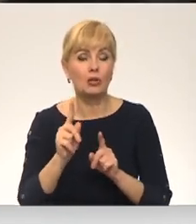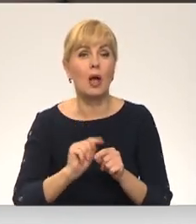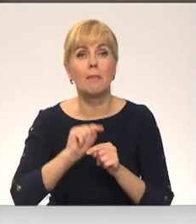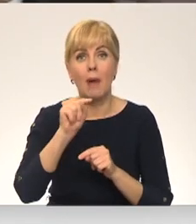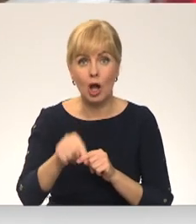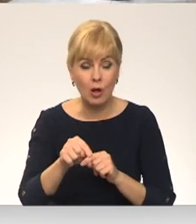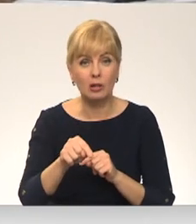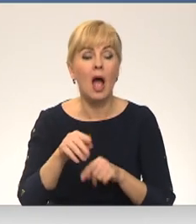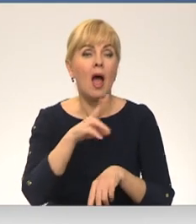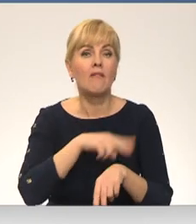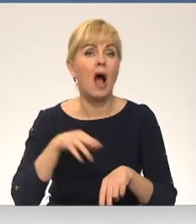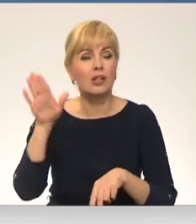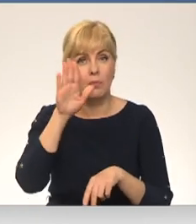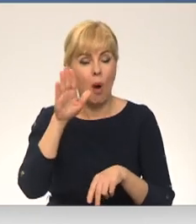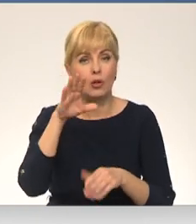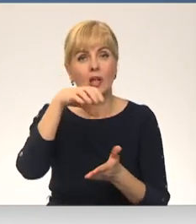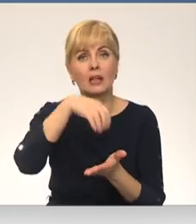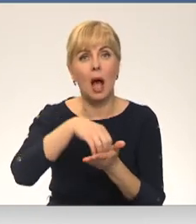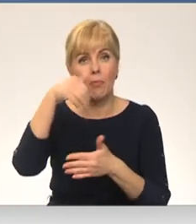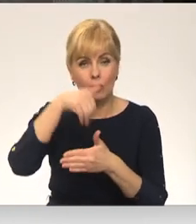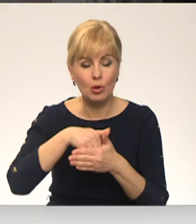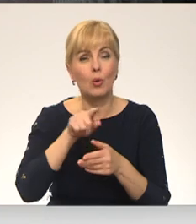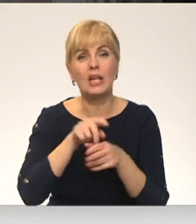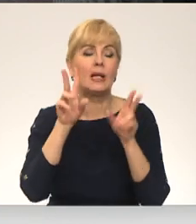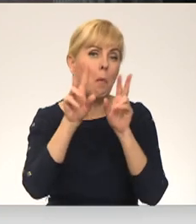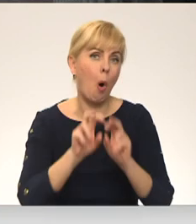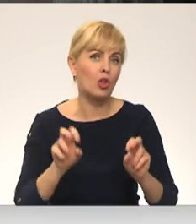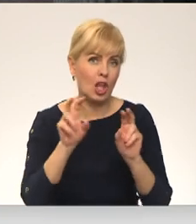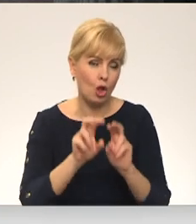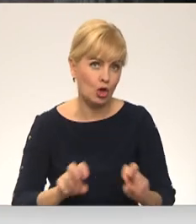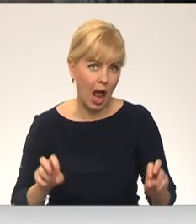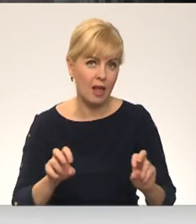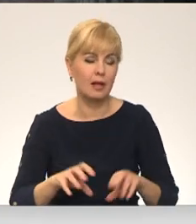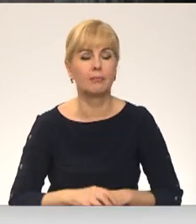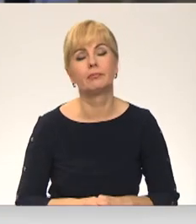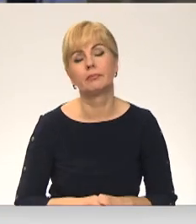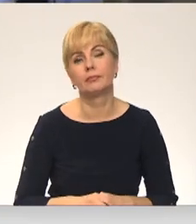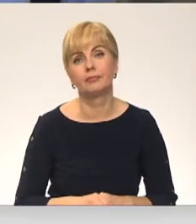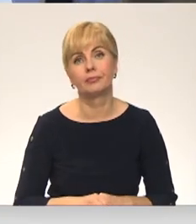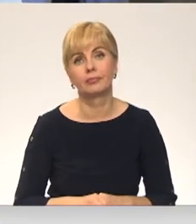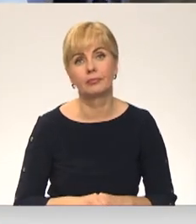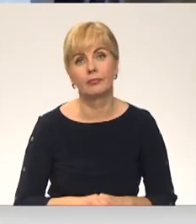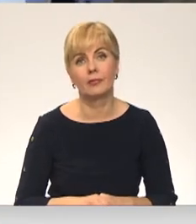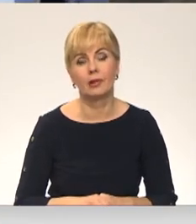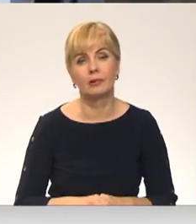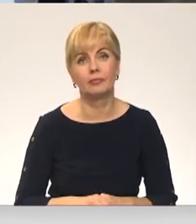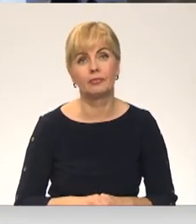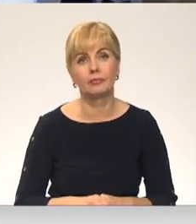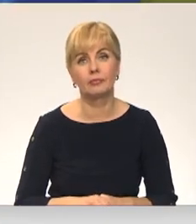valsts policijas datu bāzē un tiekot monitorēti. Dīnā Bultiņa, Mikus Andersons, Zemgales reģionālā televīzija.